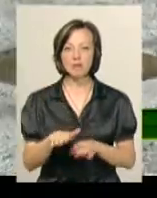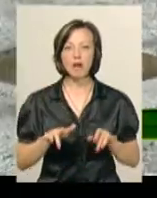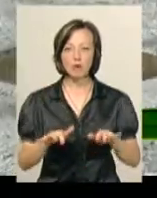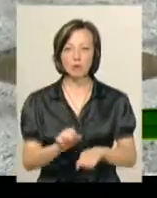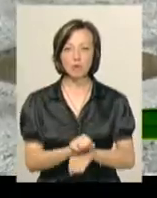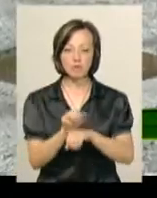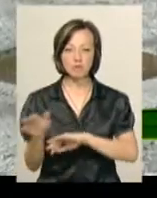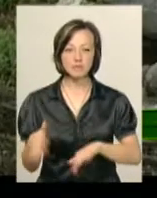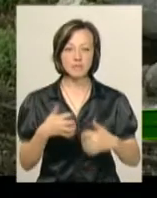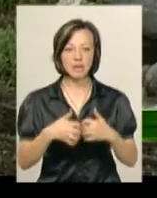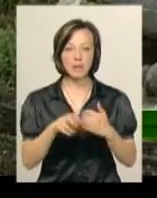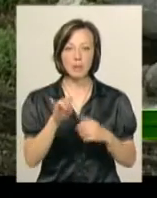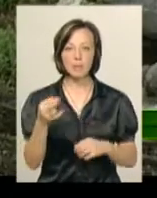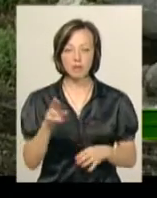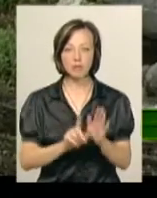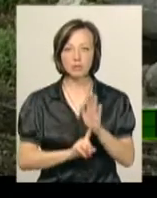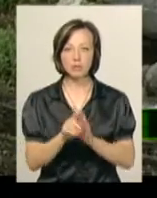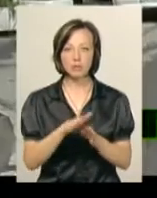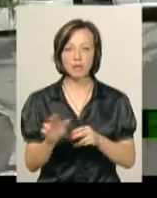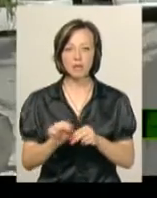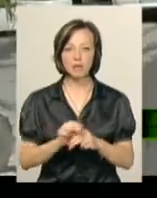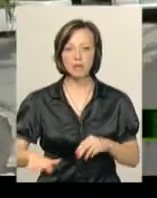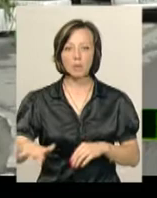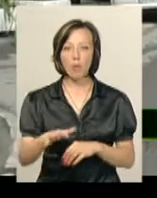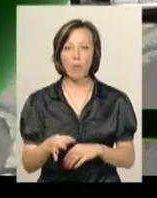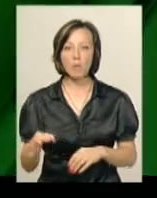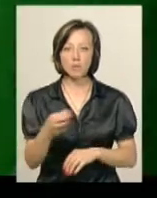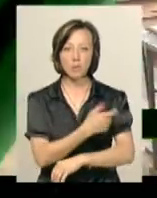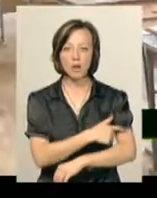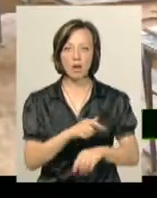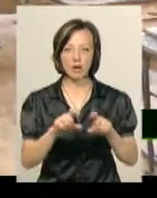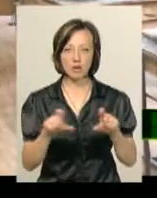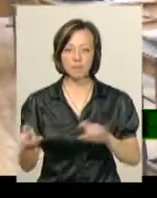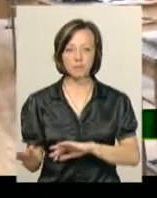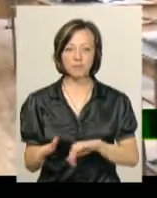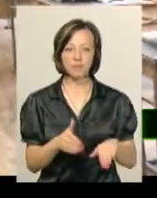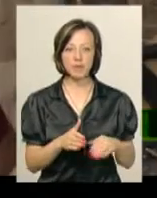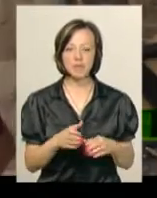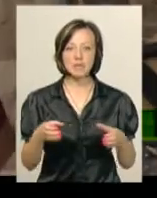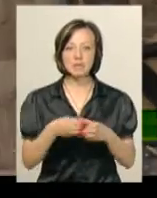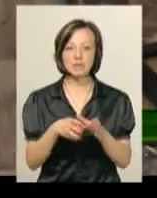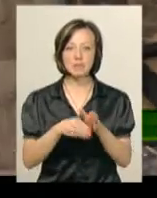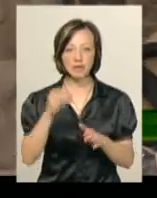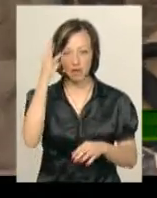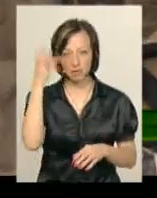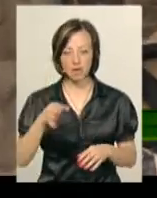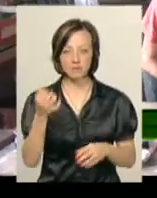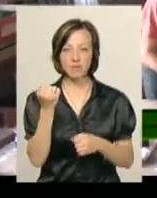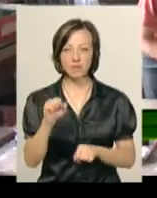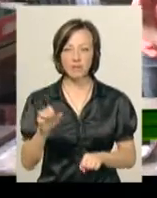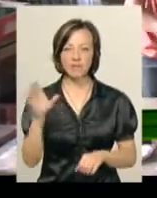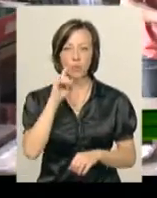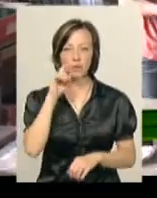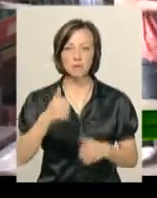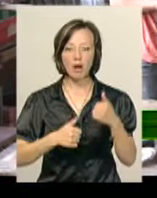В середині липня розпочнеться капітальний ремонт території обласної лікарні. Збірна Хмельниччини виграла відкриті всеукраїнські змагання